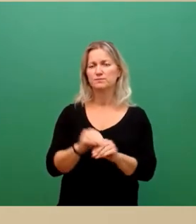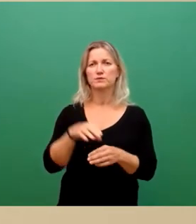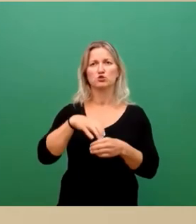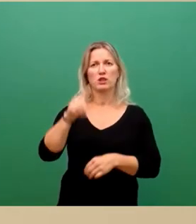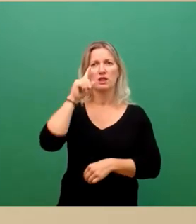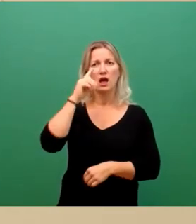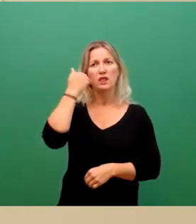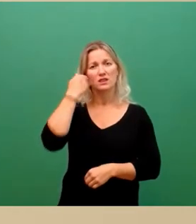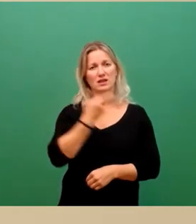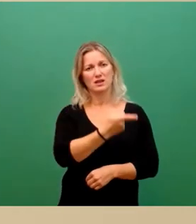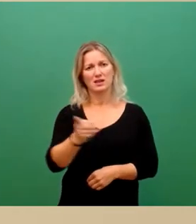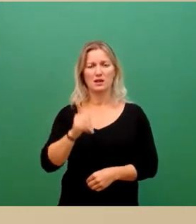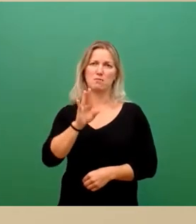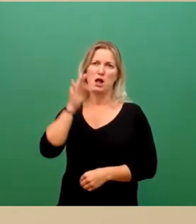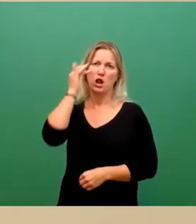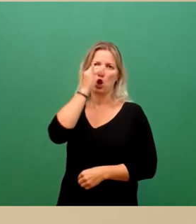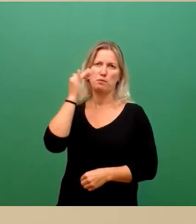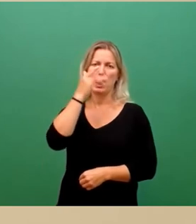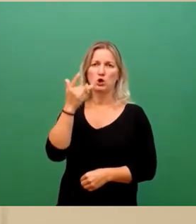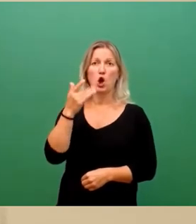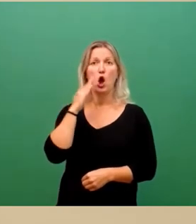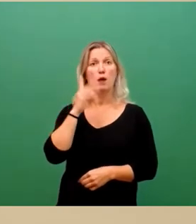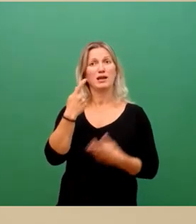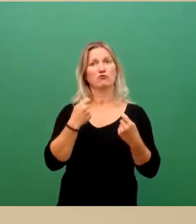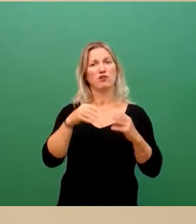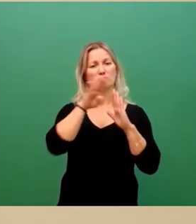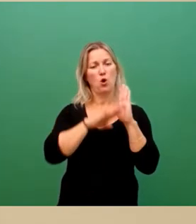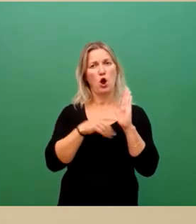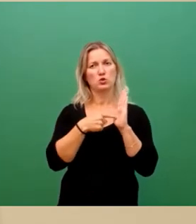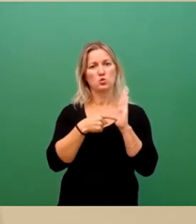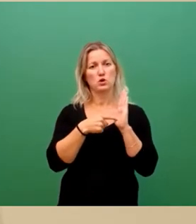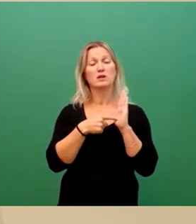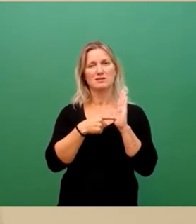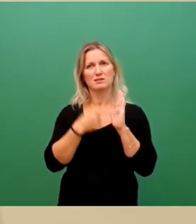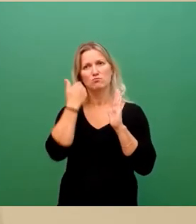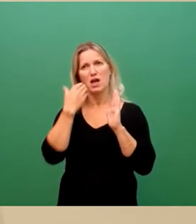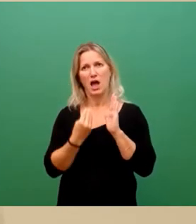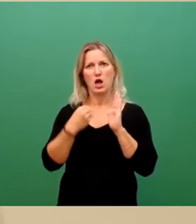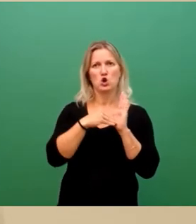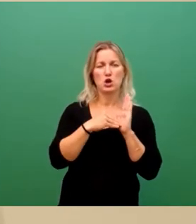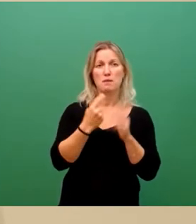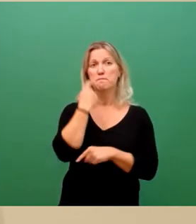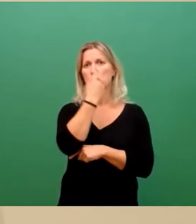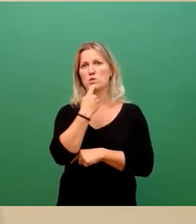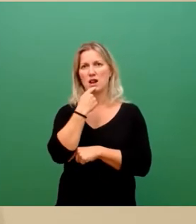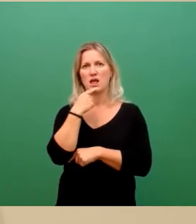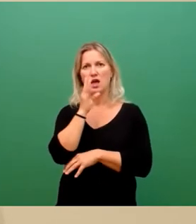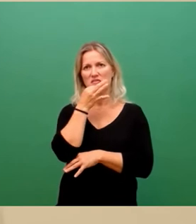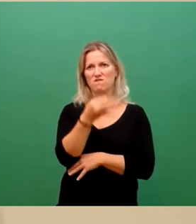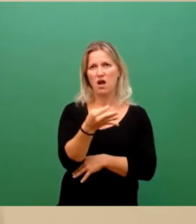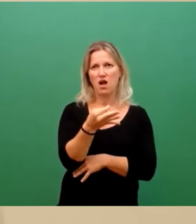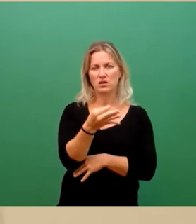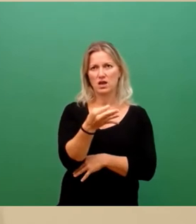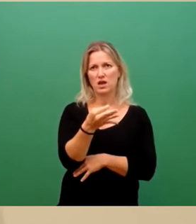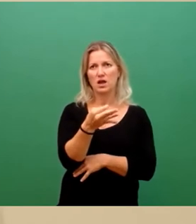überlegen, ob man in der Geschäftsordnung unterbringt, die mündlichen Anfragen oder die Anfragen,